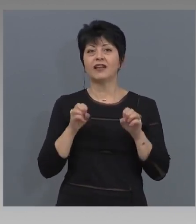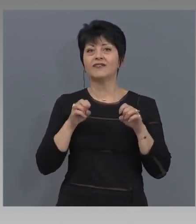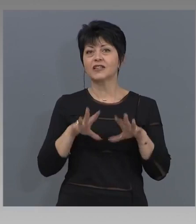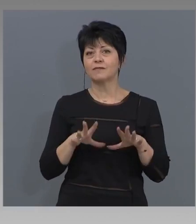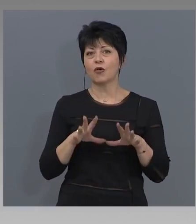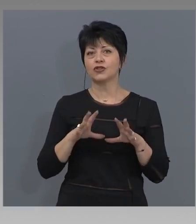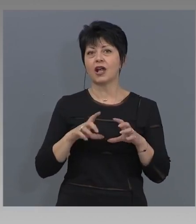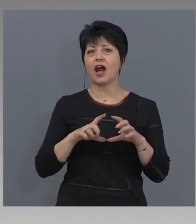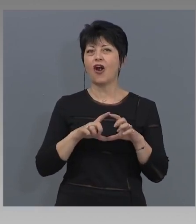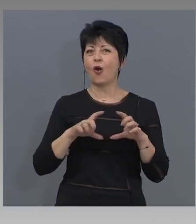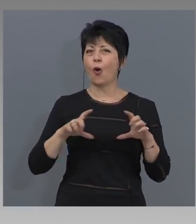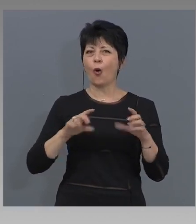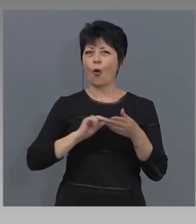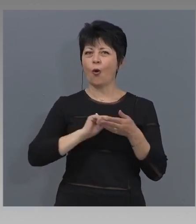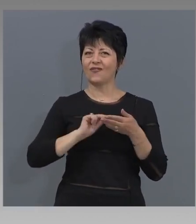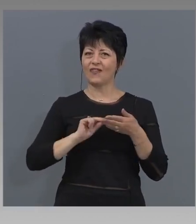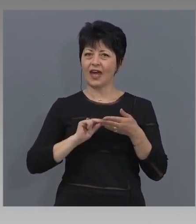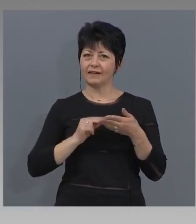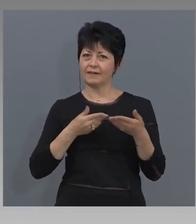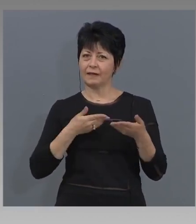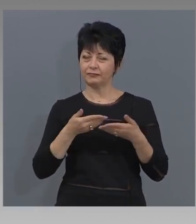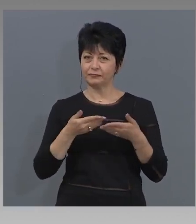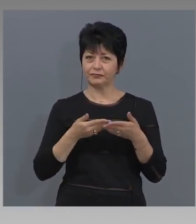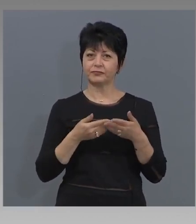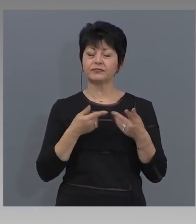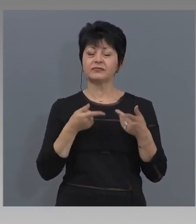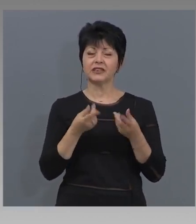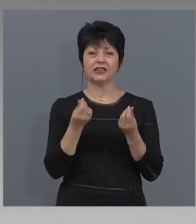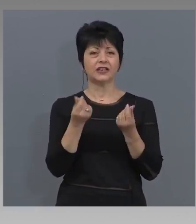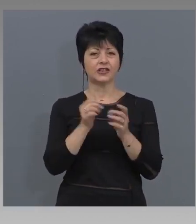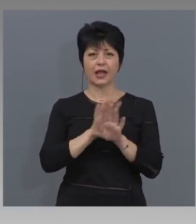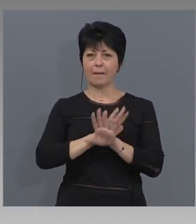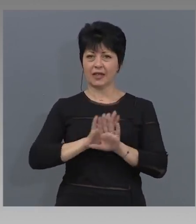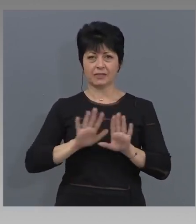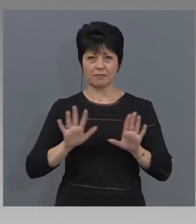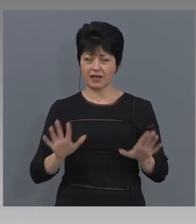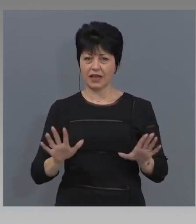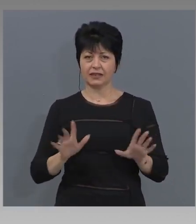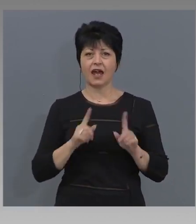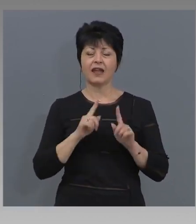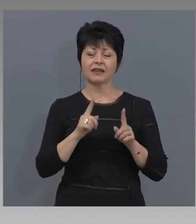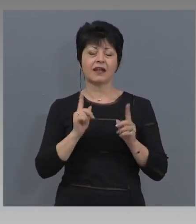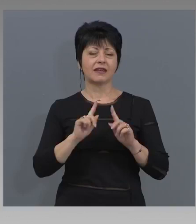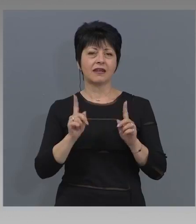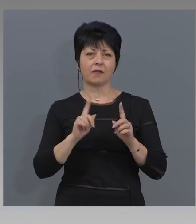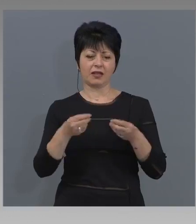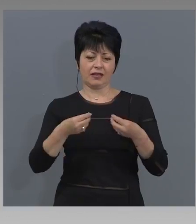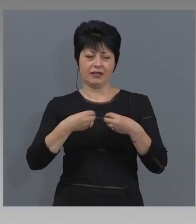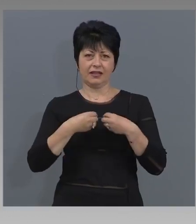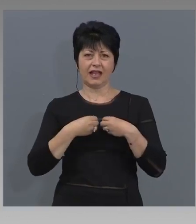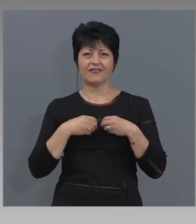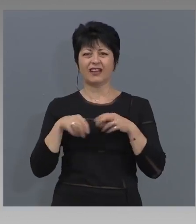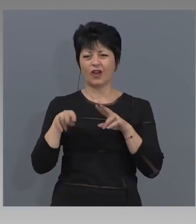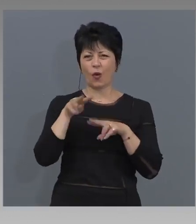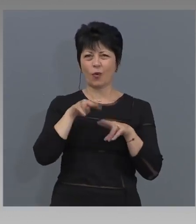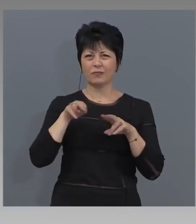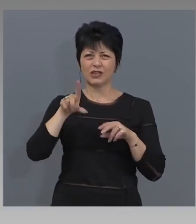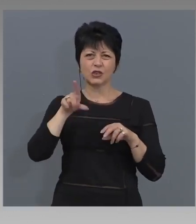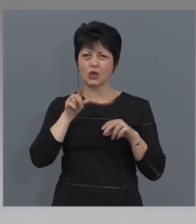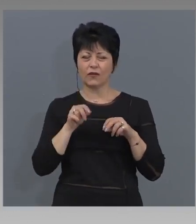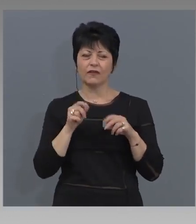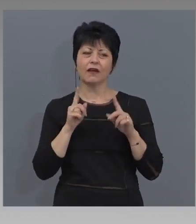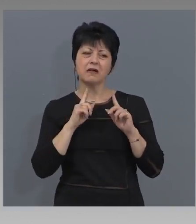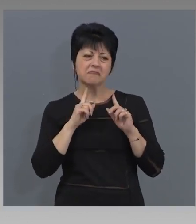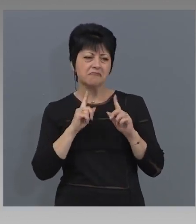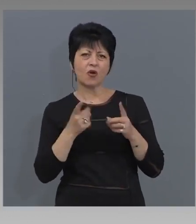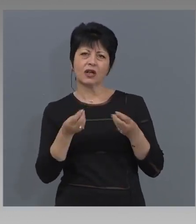позволят, защото тази платформа ще бъде абсолютно безплатна за тях. Те няма да ни дължат никаква комисионна, така че ще могат да си позволят да дадат